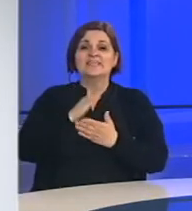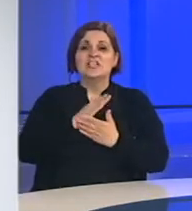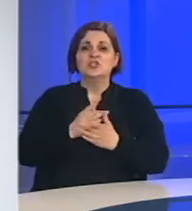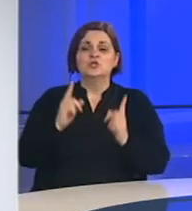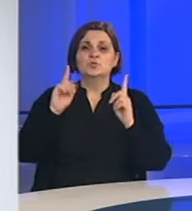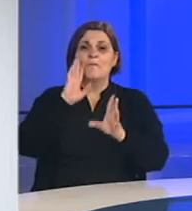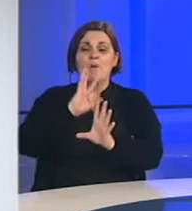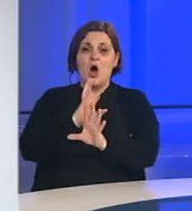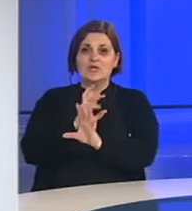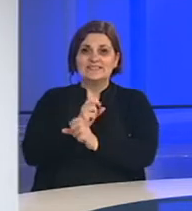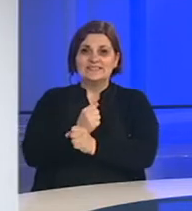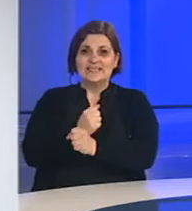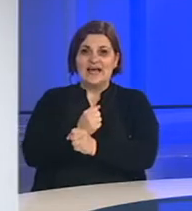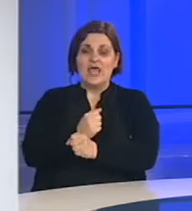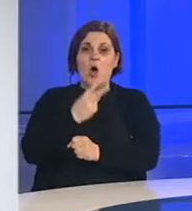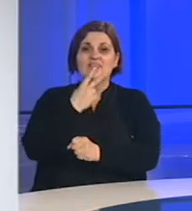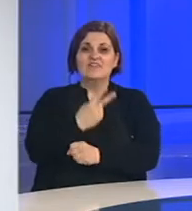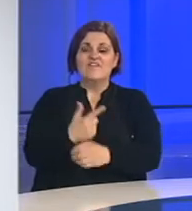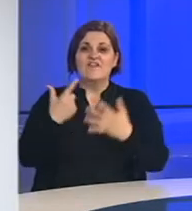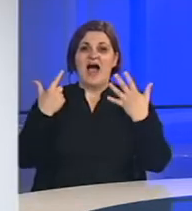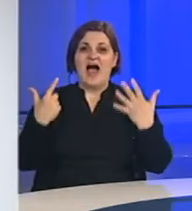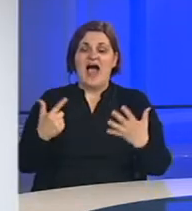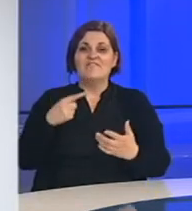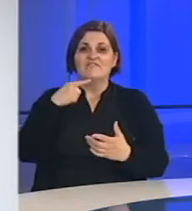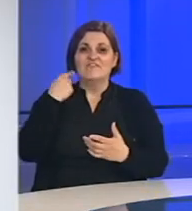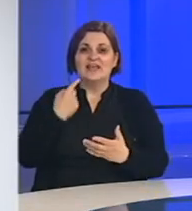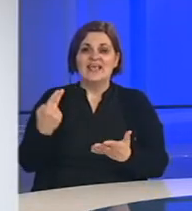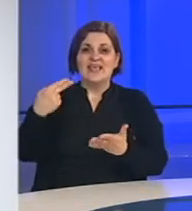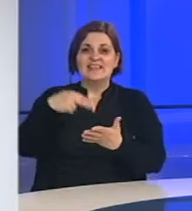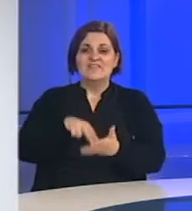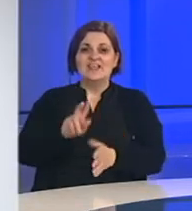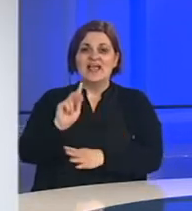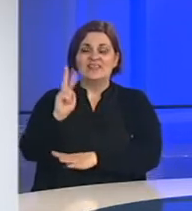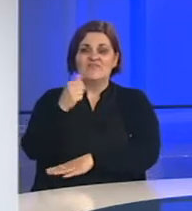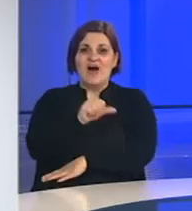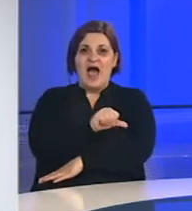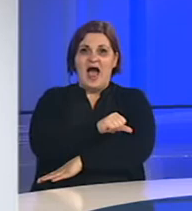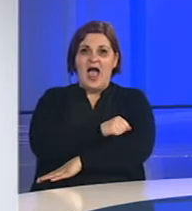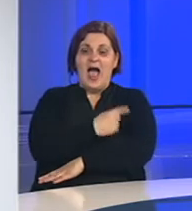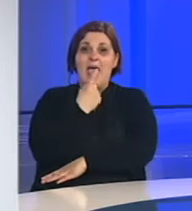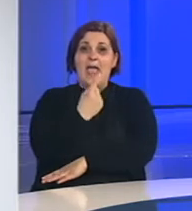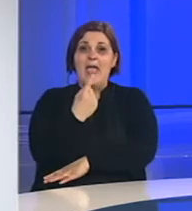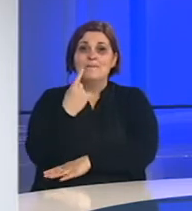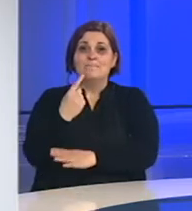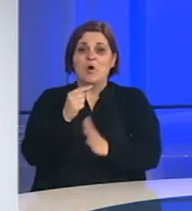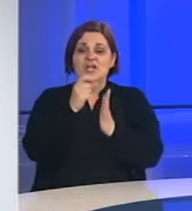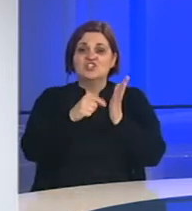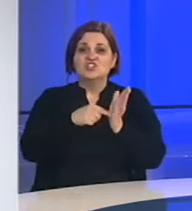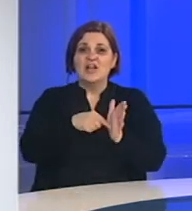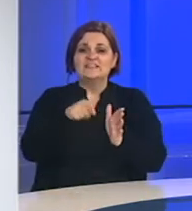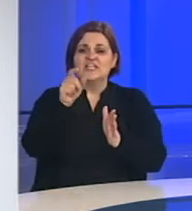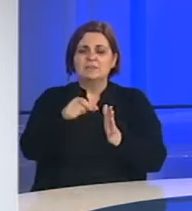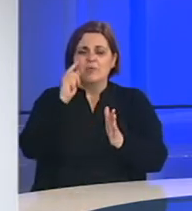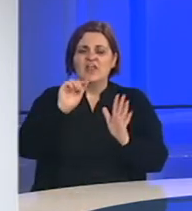Ustavnog suda Bosne i Hercegovine od 27. februara 2012. godine pojedine odredbe iz poglavlja